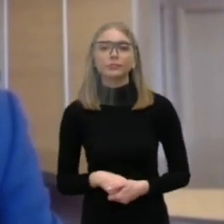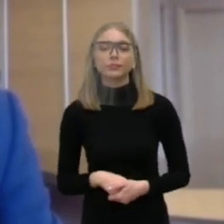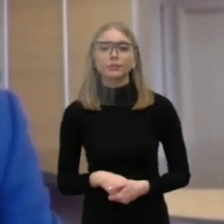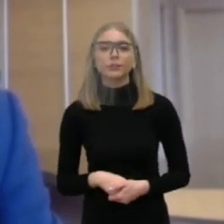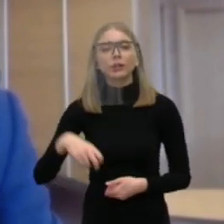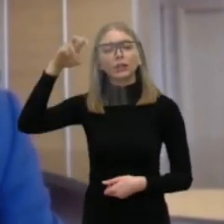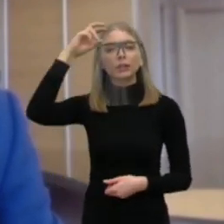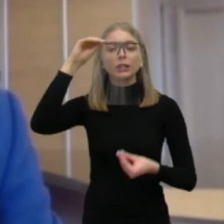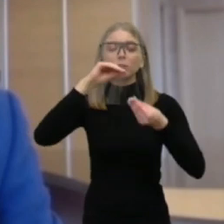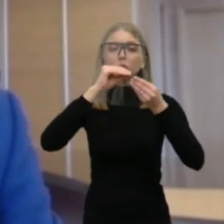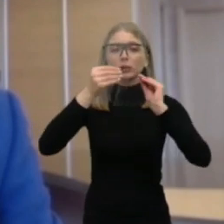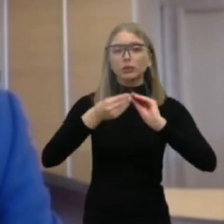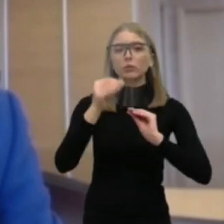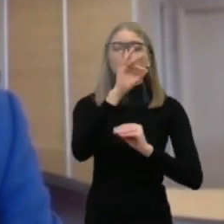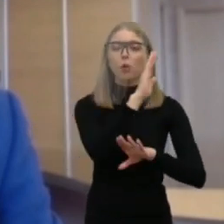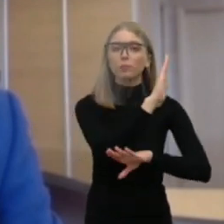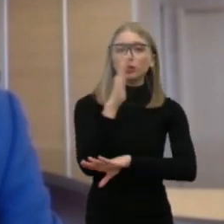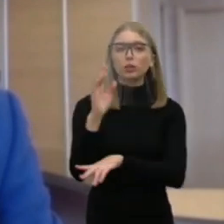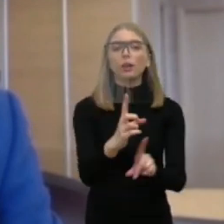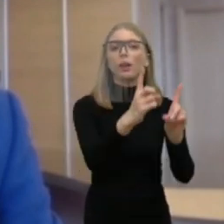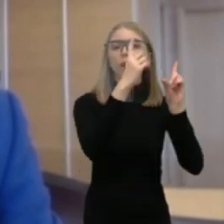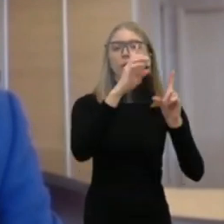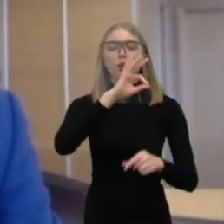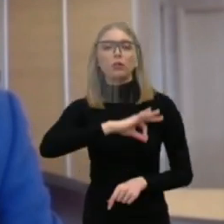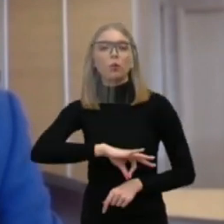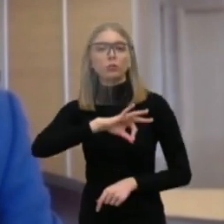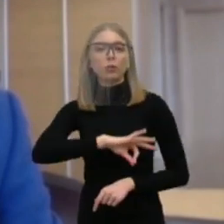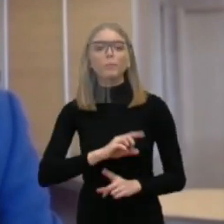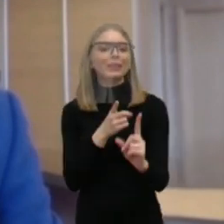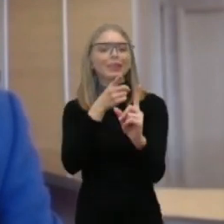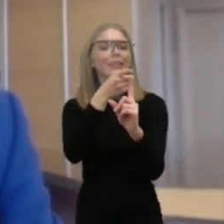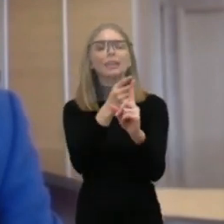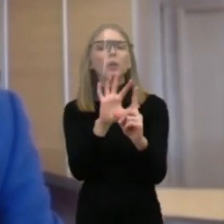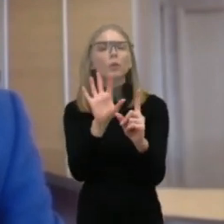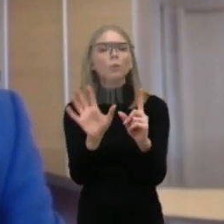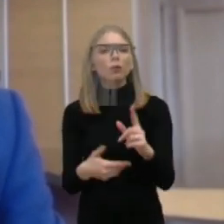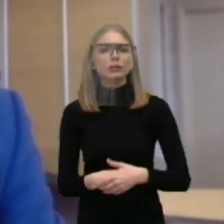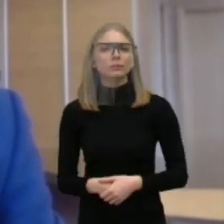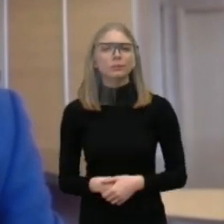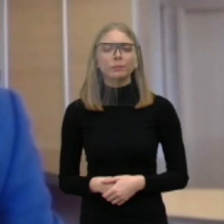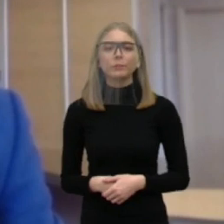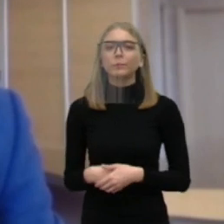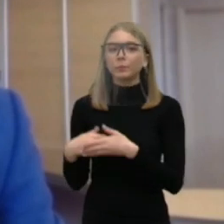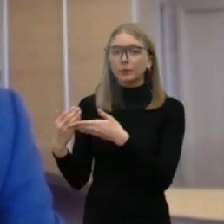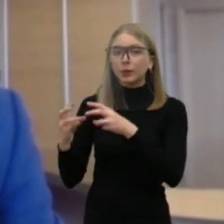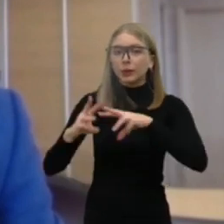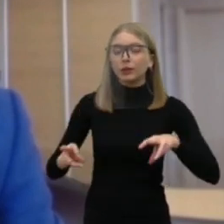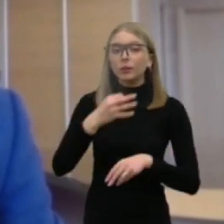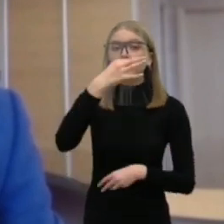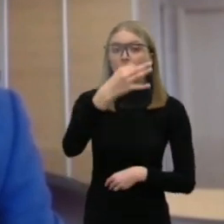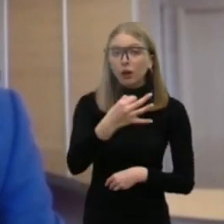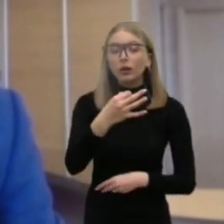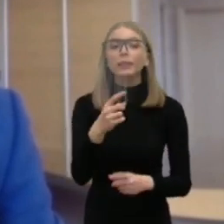susitarimo dėl miškų apsaugos ir naudojimo tikslas konkretus? Tikslas yra stabilizuoti